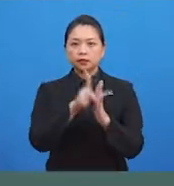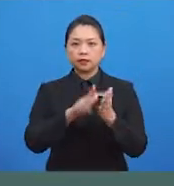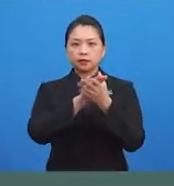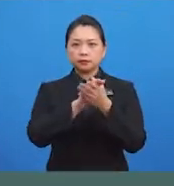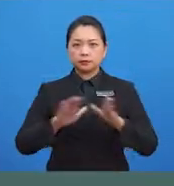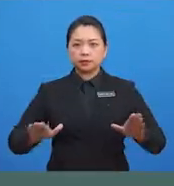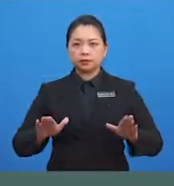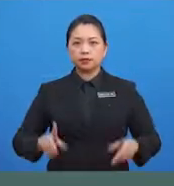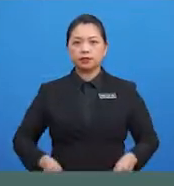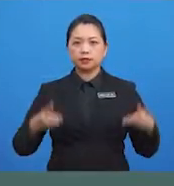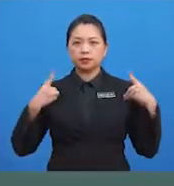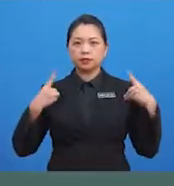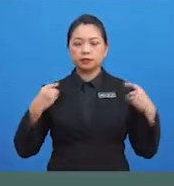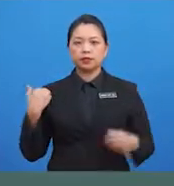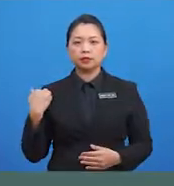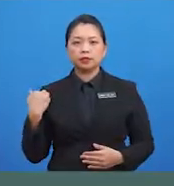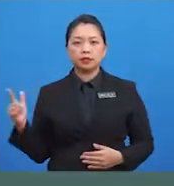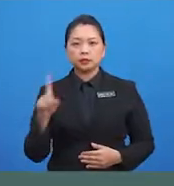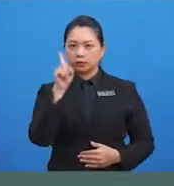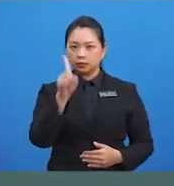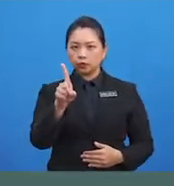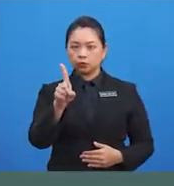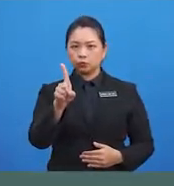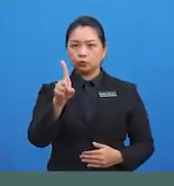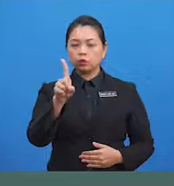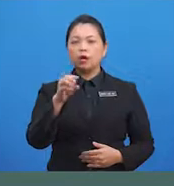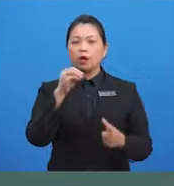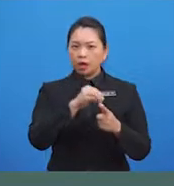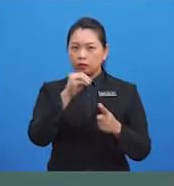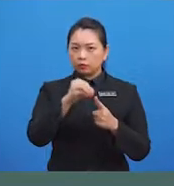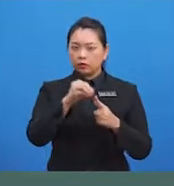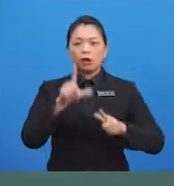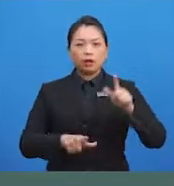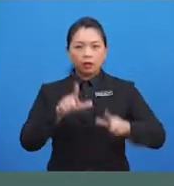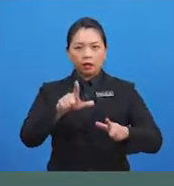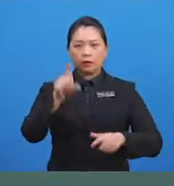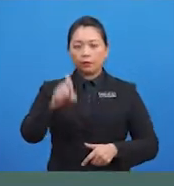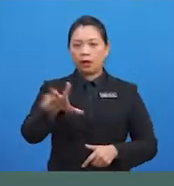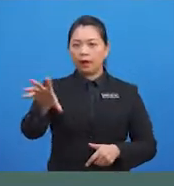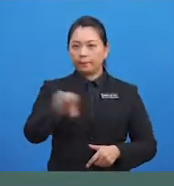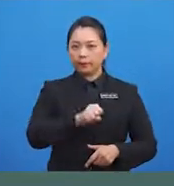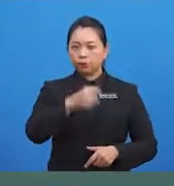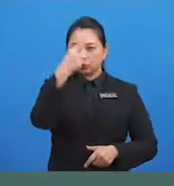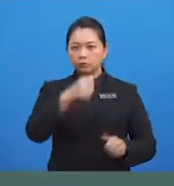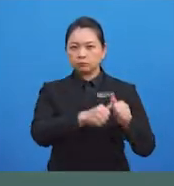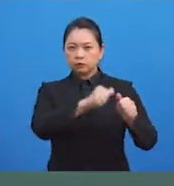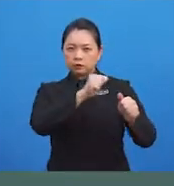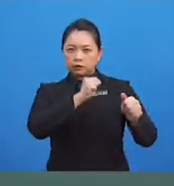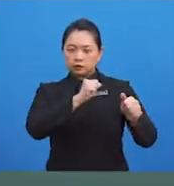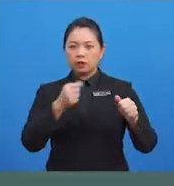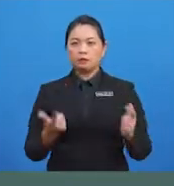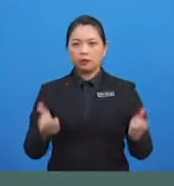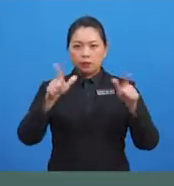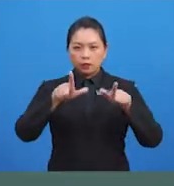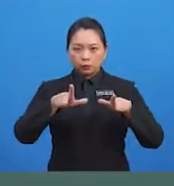mengelakkan berlakunya peristiwa yang tidak diingini Seperti kecederaan